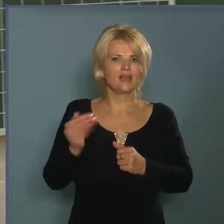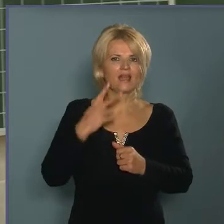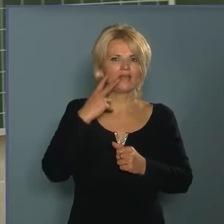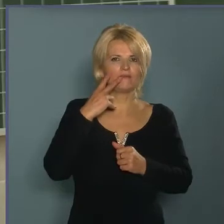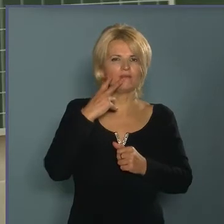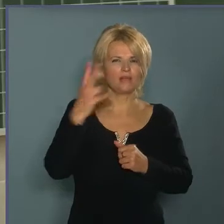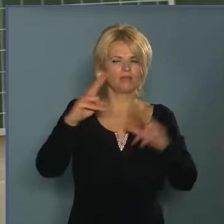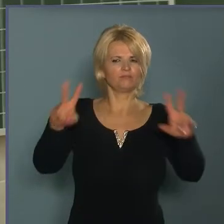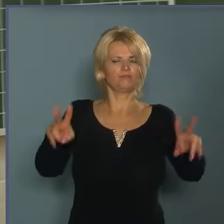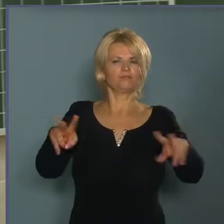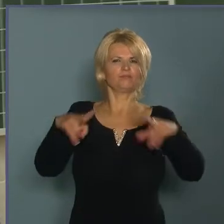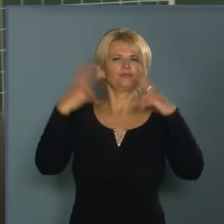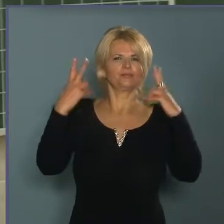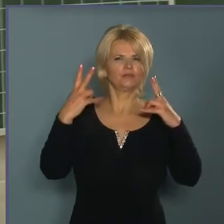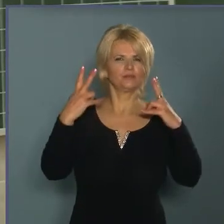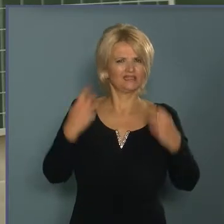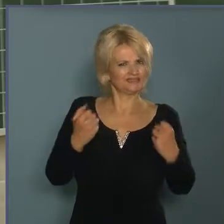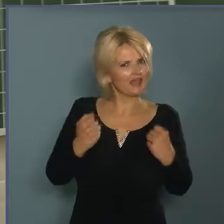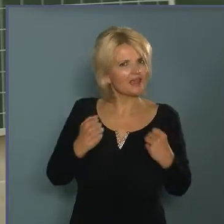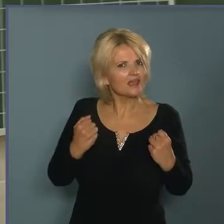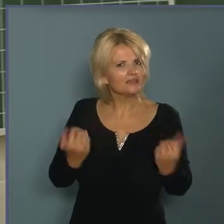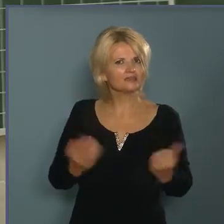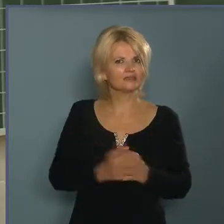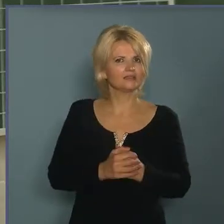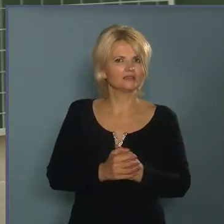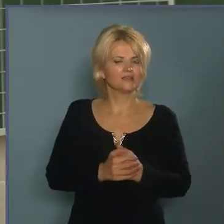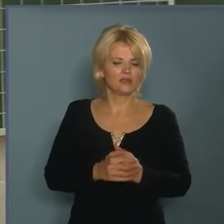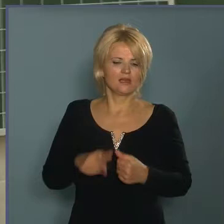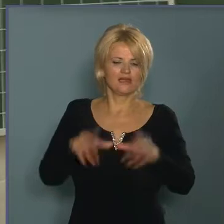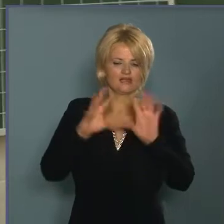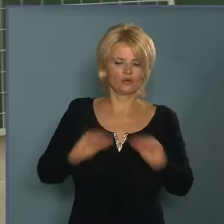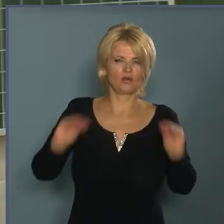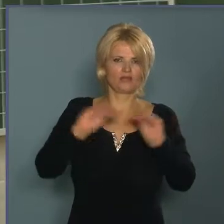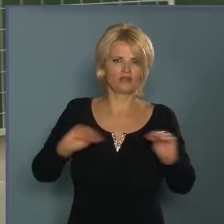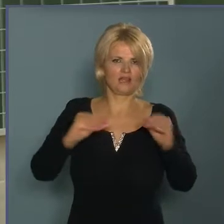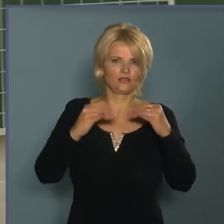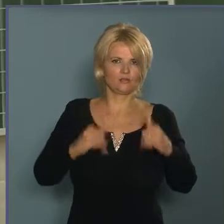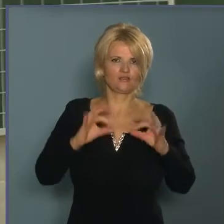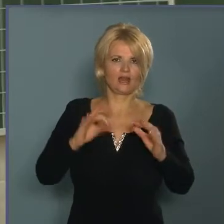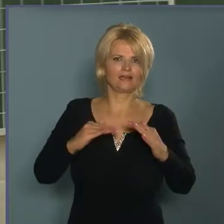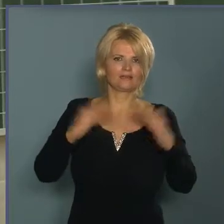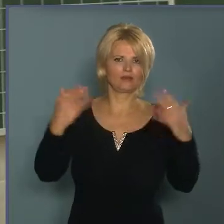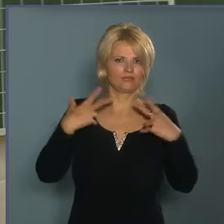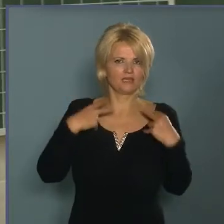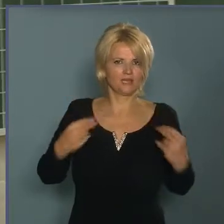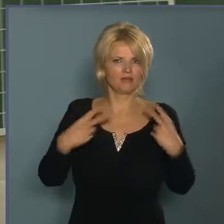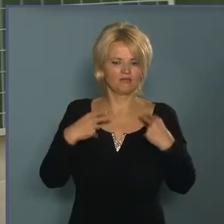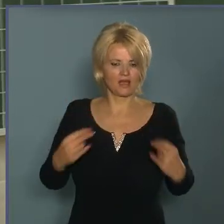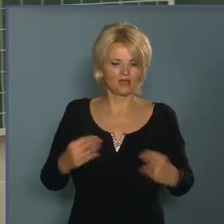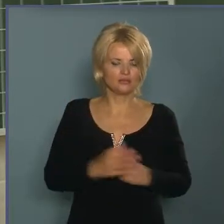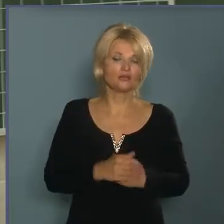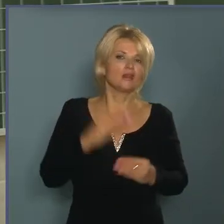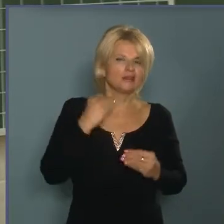fenntartsák? Komoly kihívás ez manapság? Igen, természetesen az az oktatásnak a mostansága legnagyobb kihívása.